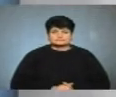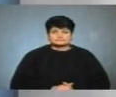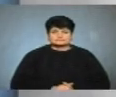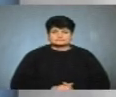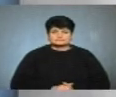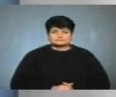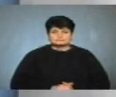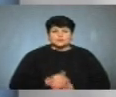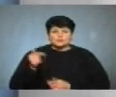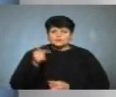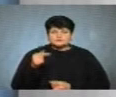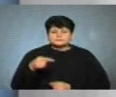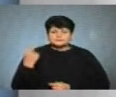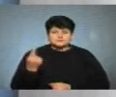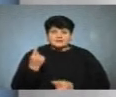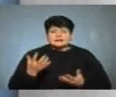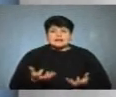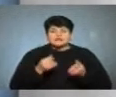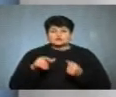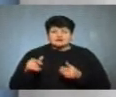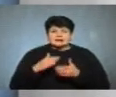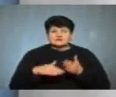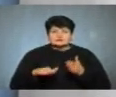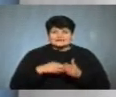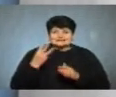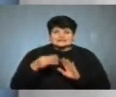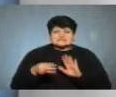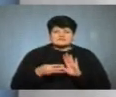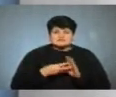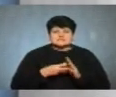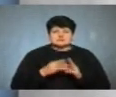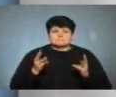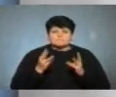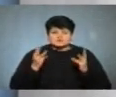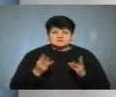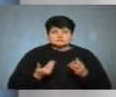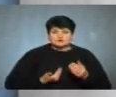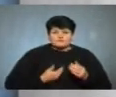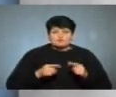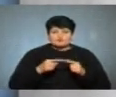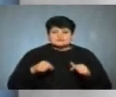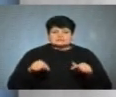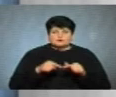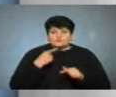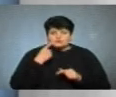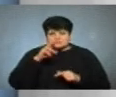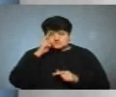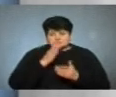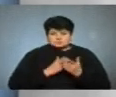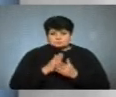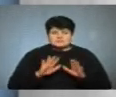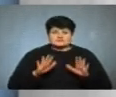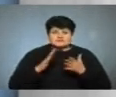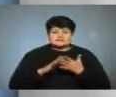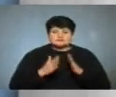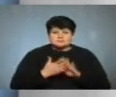У грудні на Тернопільщині рятувальники ліквідували 38 пожеж у житловому секторі, повідомляє Державна служба з надзвичайних ситуацій